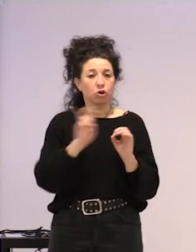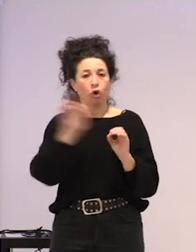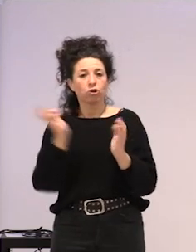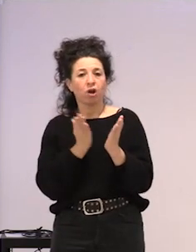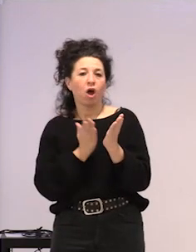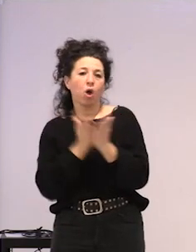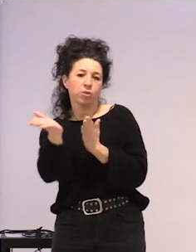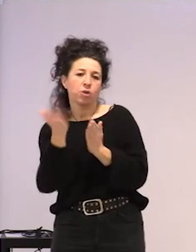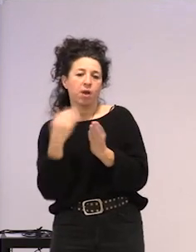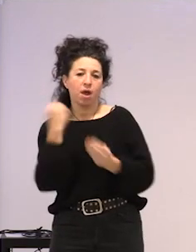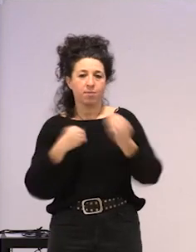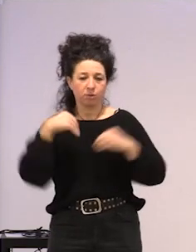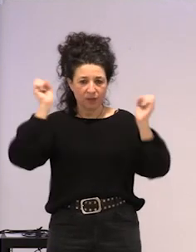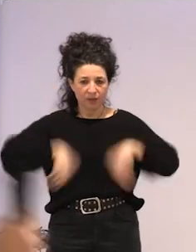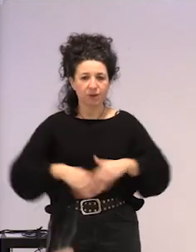esteridea.